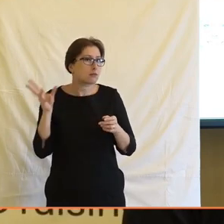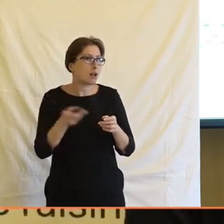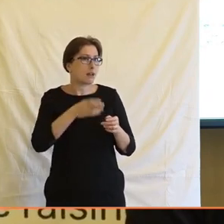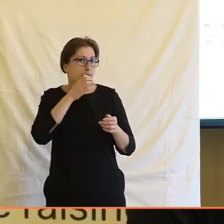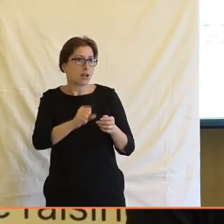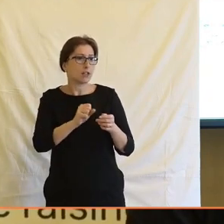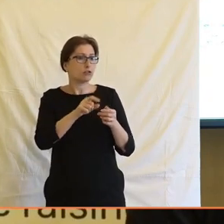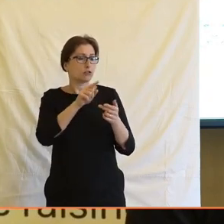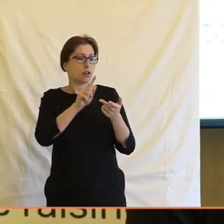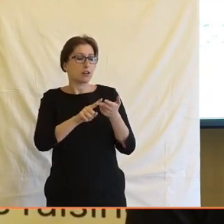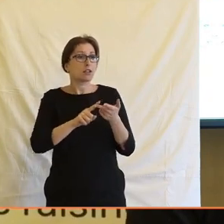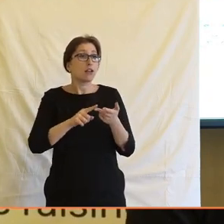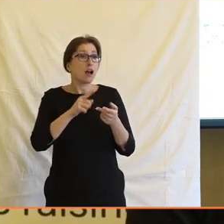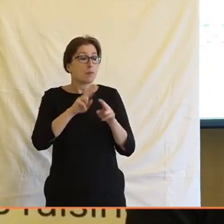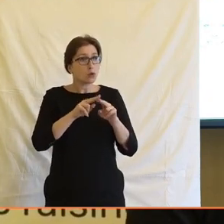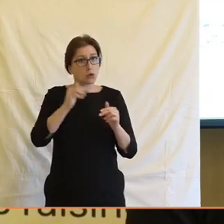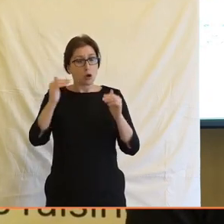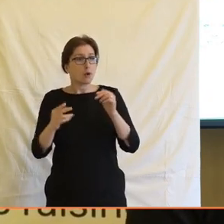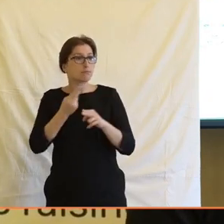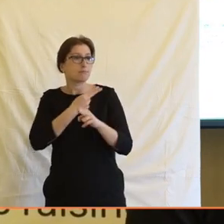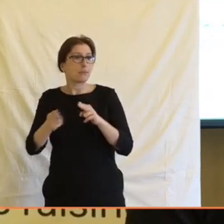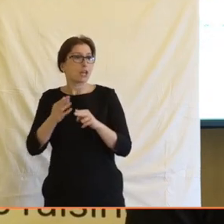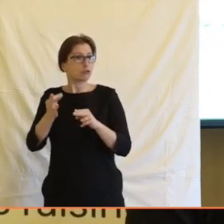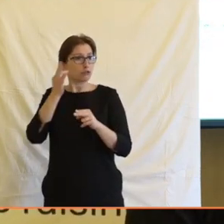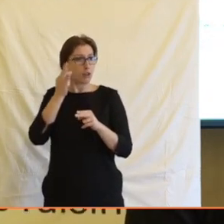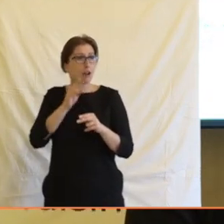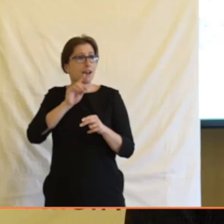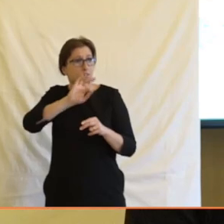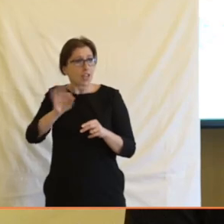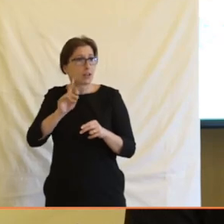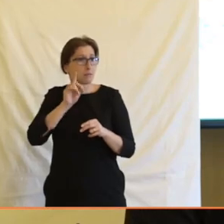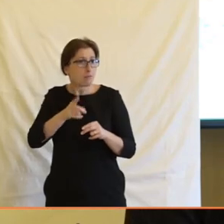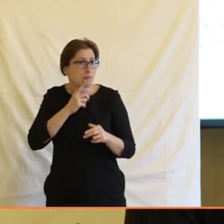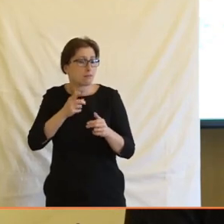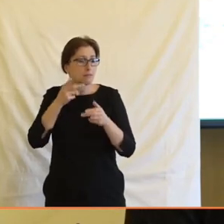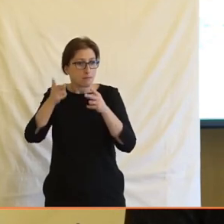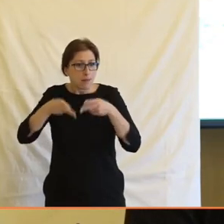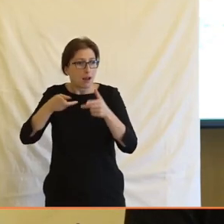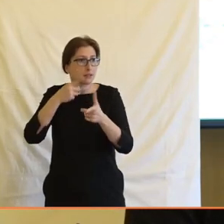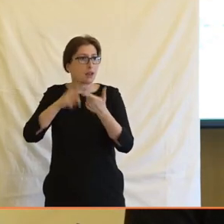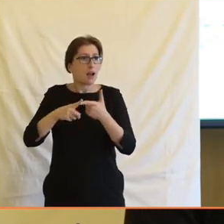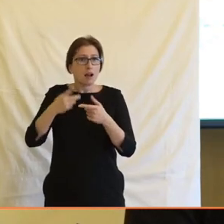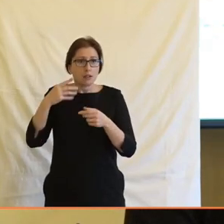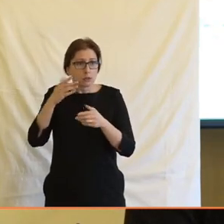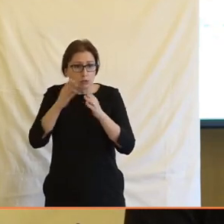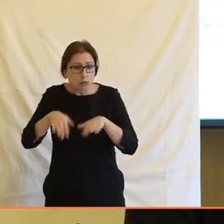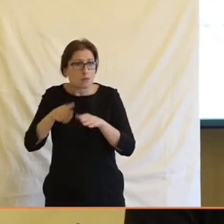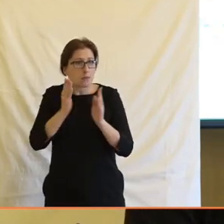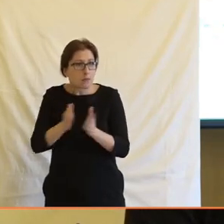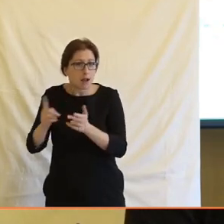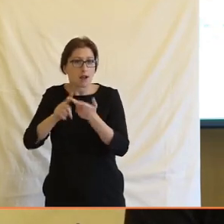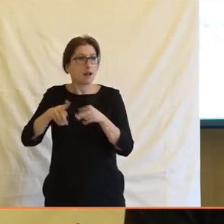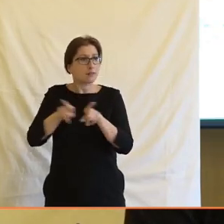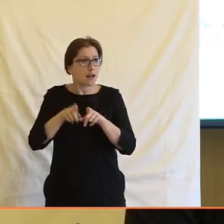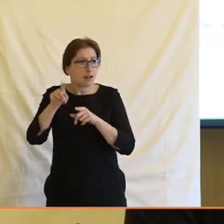a pod kopírákem ten opak těch dokonalých žen, které jsou schopny být matkami, milenkami, prostě hospodiněmi, prostě všechno, tak